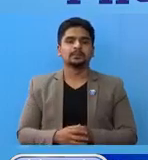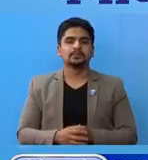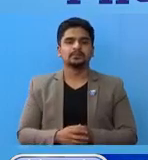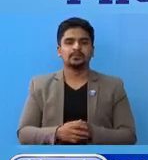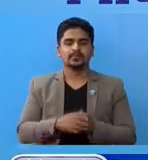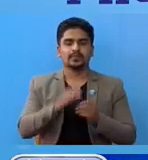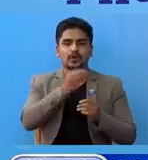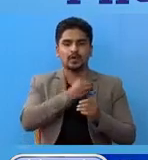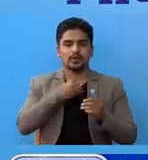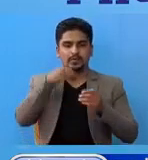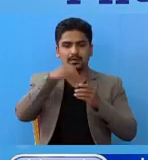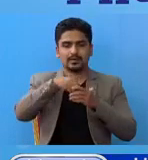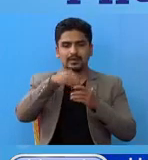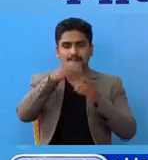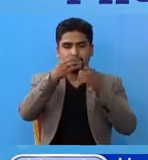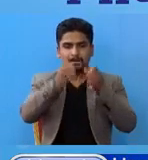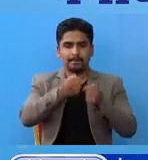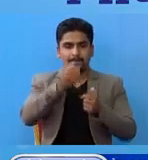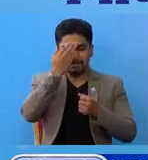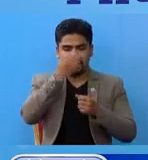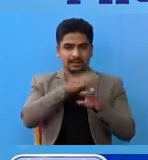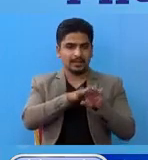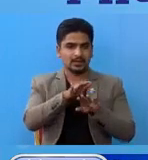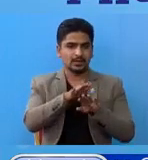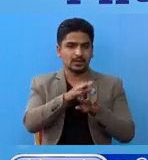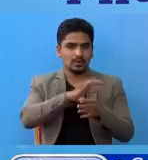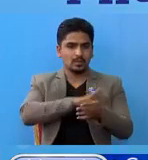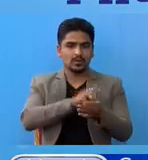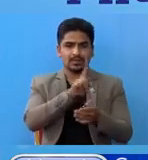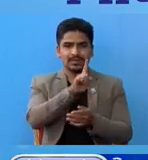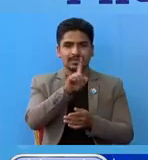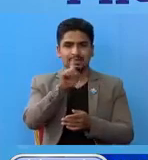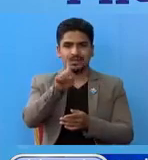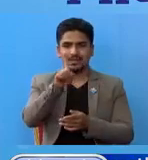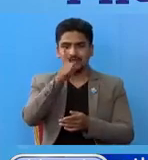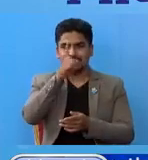आईसोलेसन मा रहनु भैका बेक्तिवारुको संख्याइस परकार